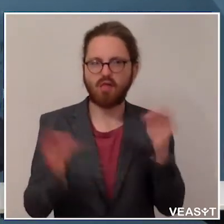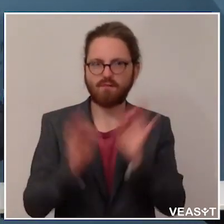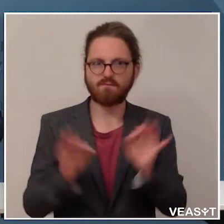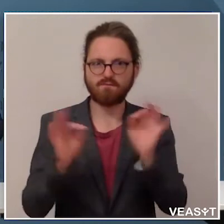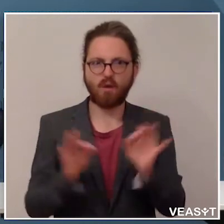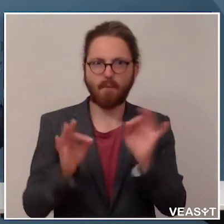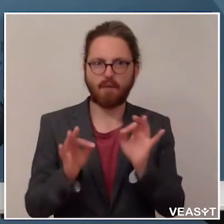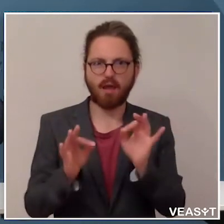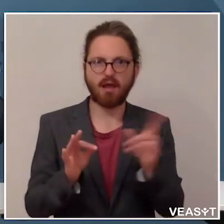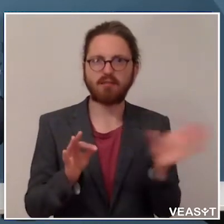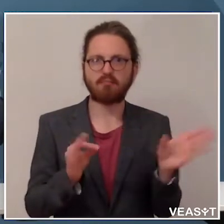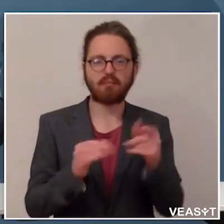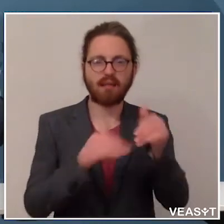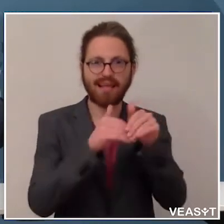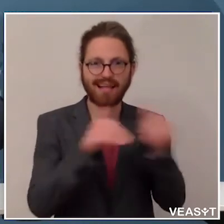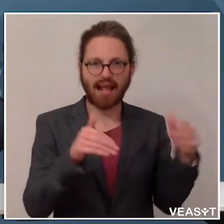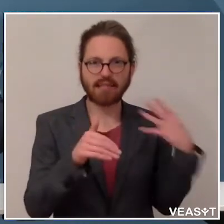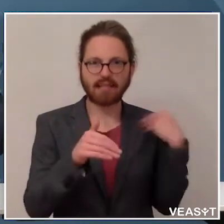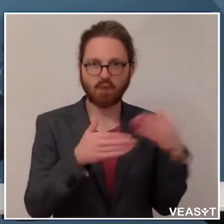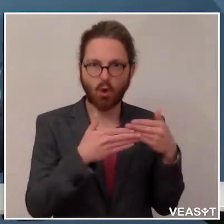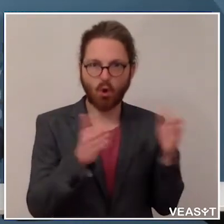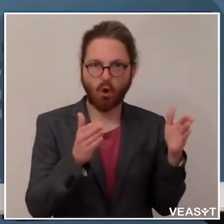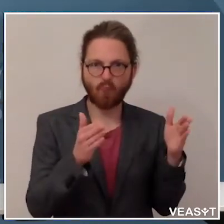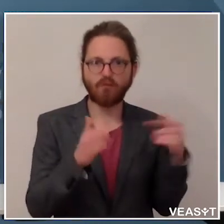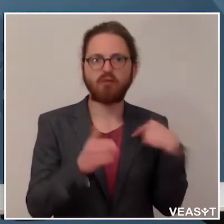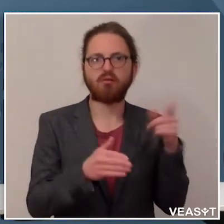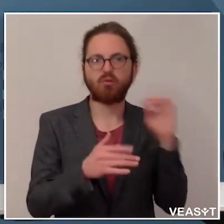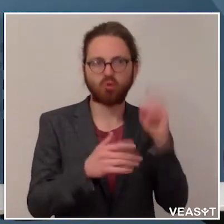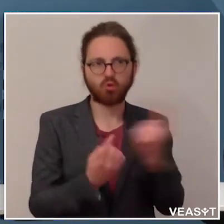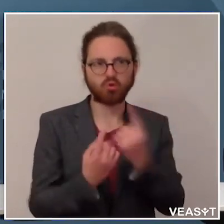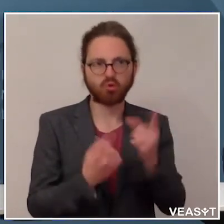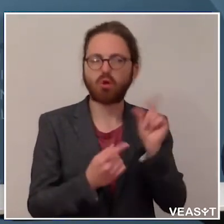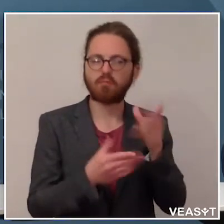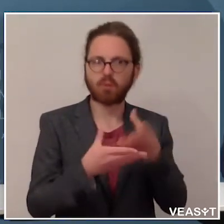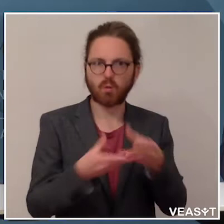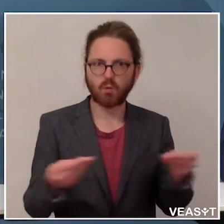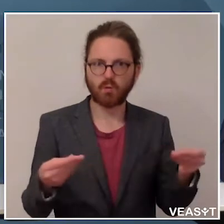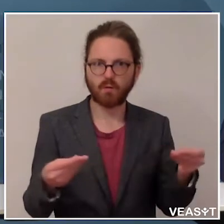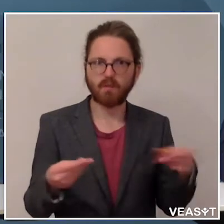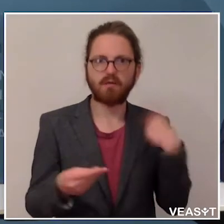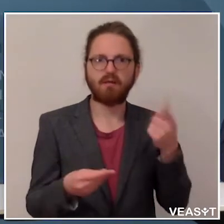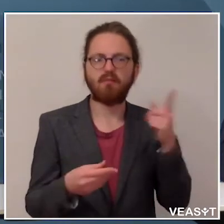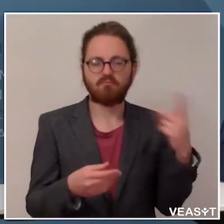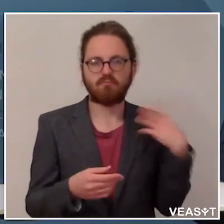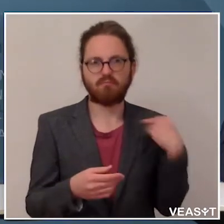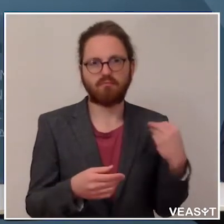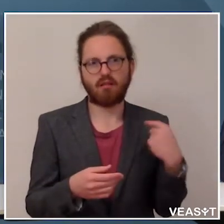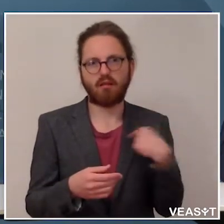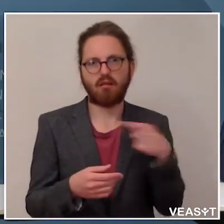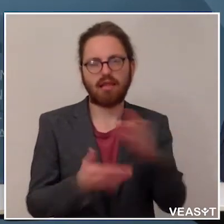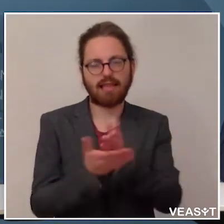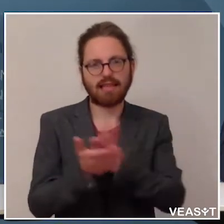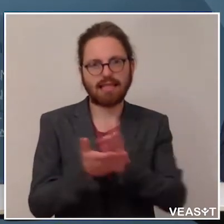Sobald die Grenzen wieder gelockert werden, sobald die Situation sich entschärft, werden wir auch die Dienste